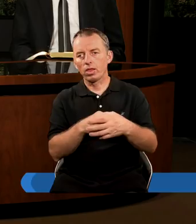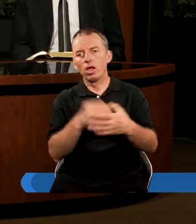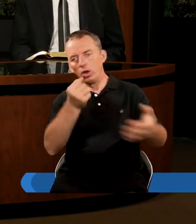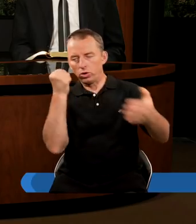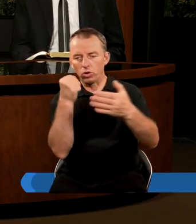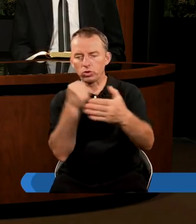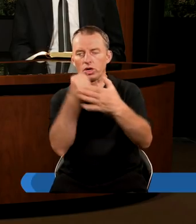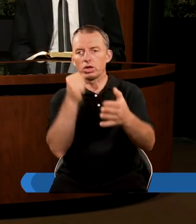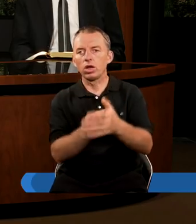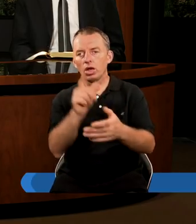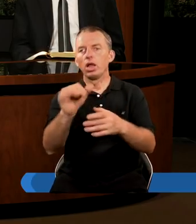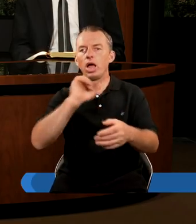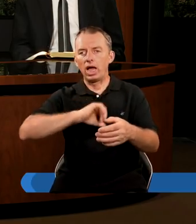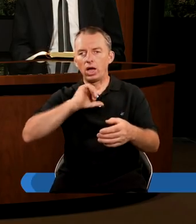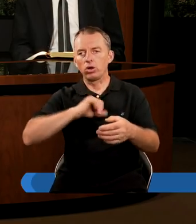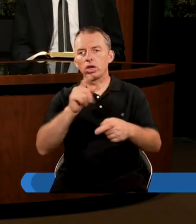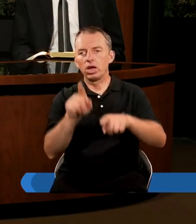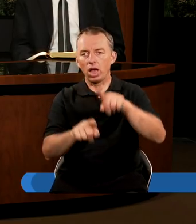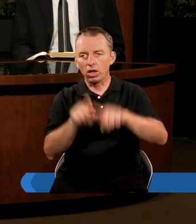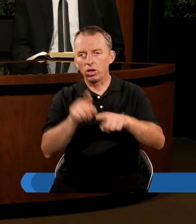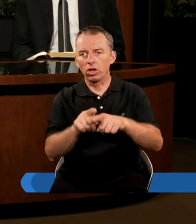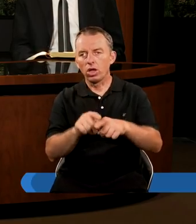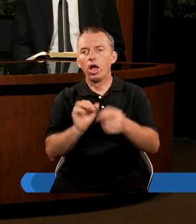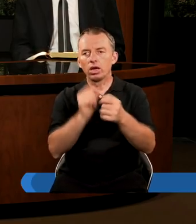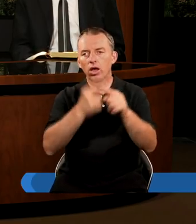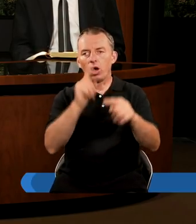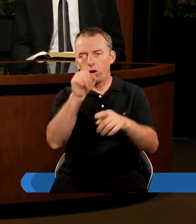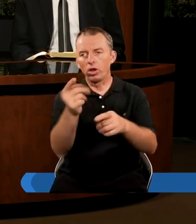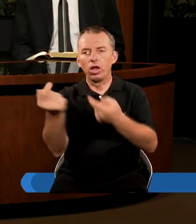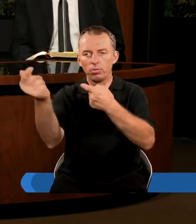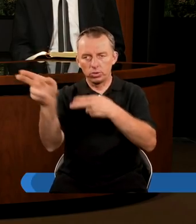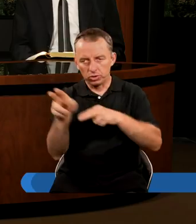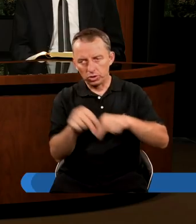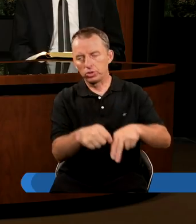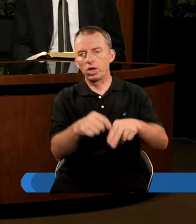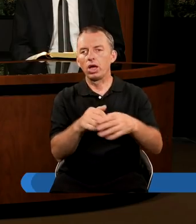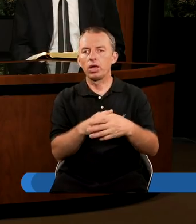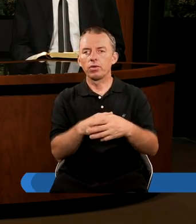Rozstrzaskać o niego naszą egoistyczną naturę, zanim on przyjdzie